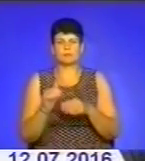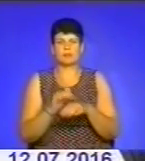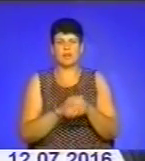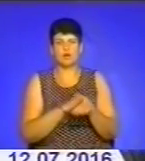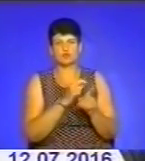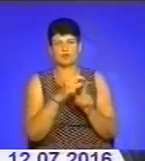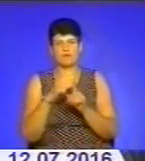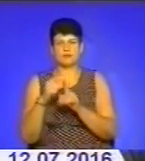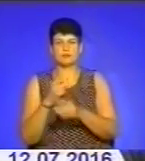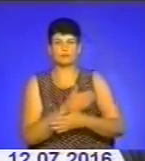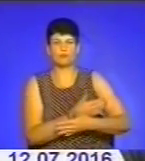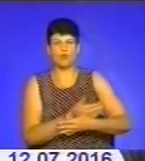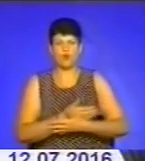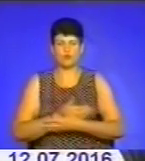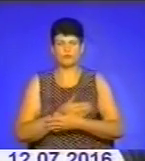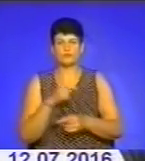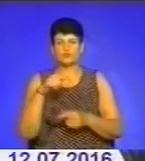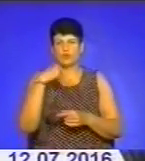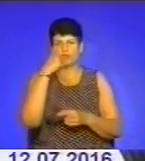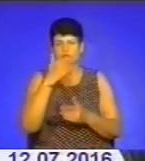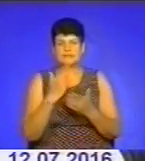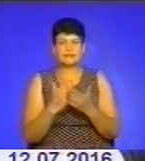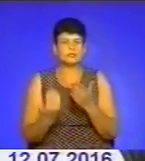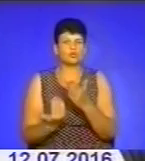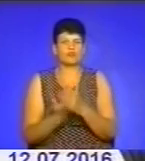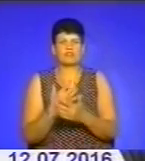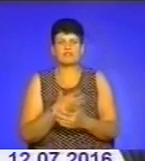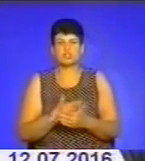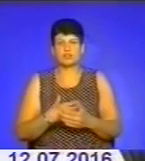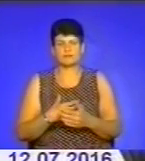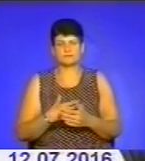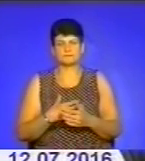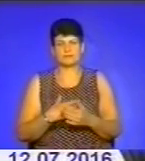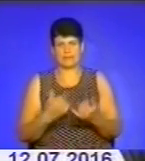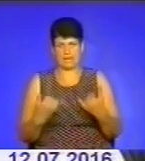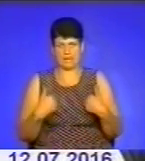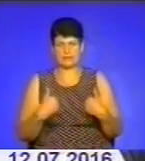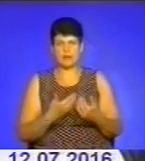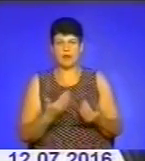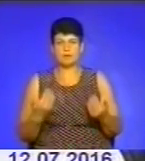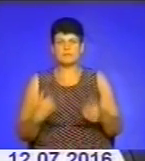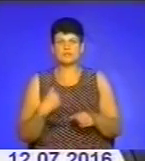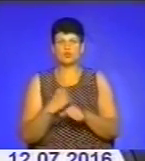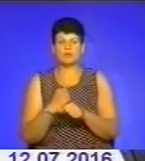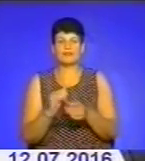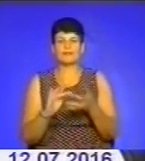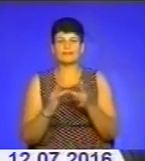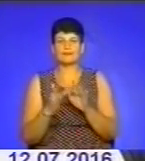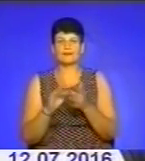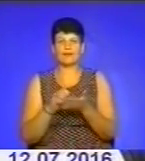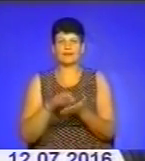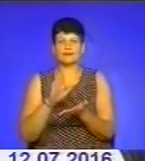зроблено нововведення, яке є дуже актуальне і важливе для нас, тому що ми зробили інтернет-реєстрацію